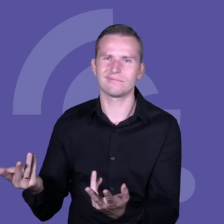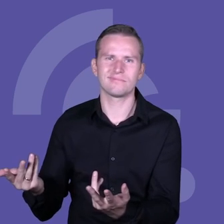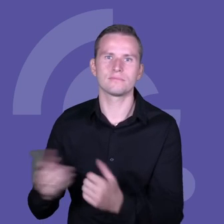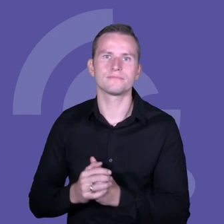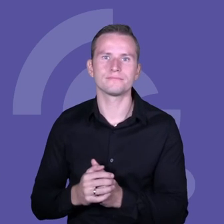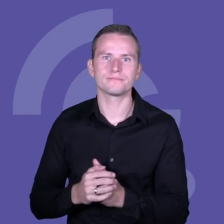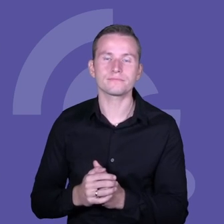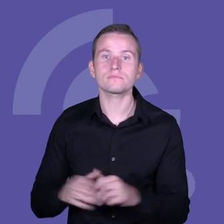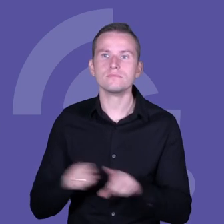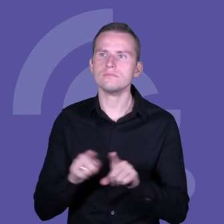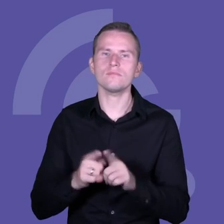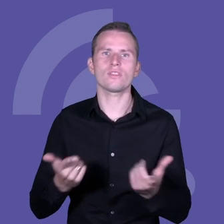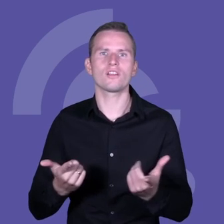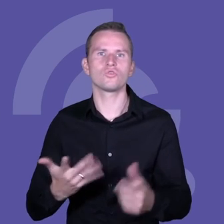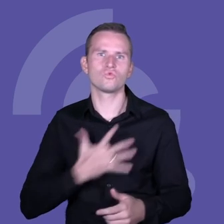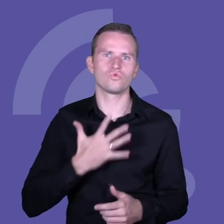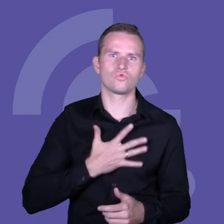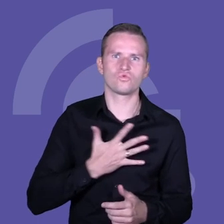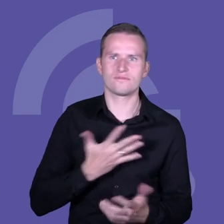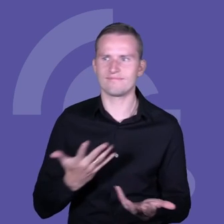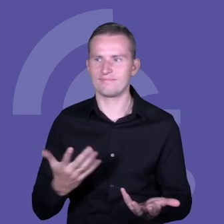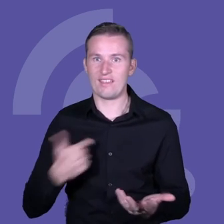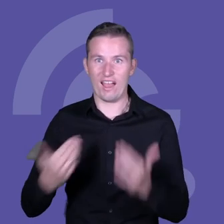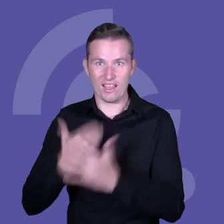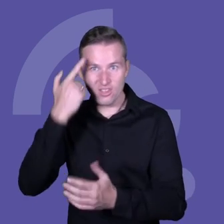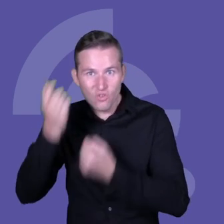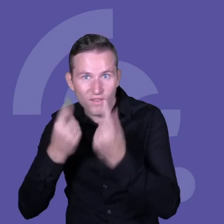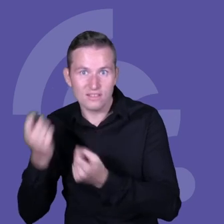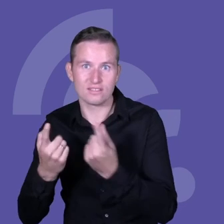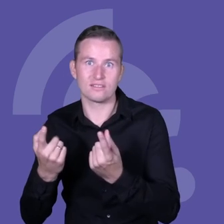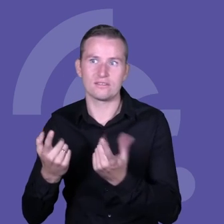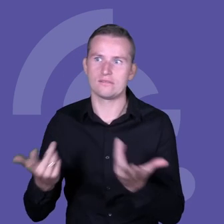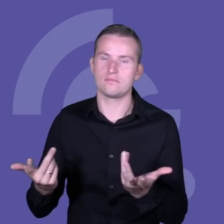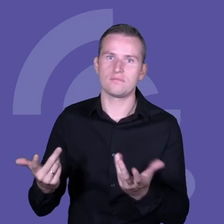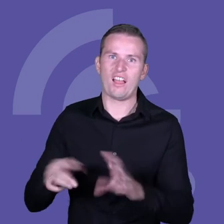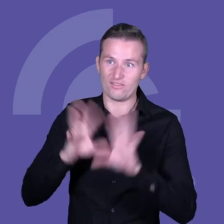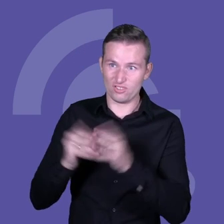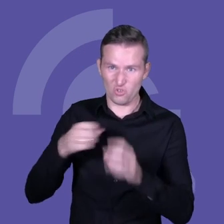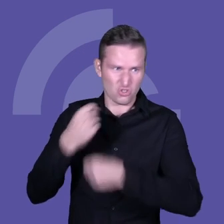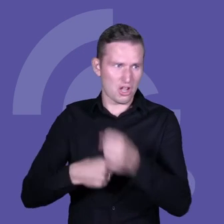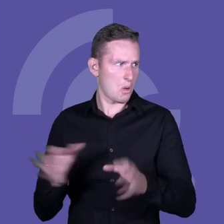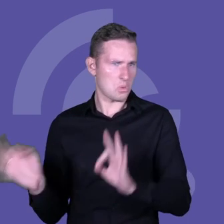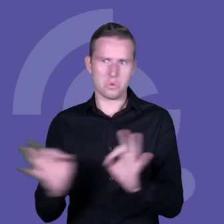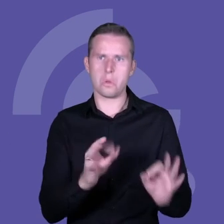Brak poczucia sprawczości, przeświadczenie, że nie jestem innowacyjny albo, że wszystko świetnie działa, więc po co to poprawiać.